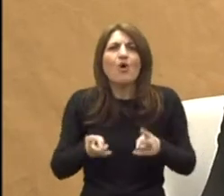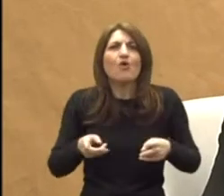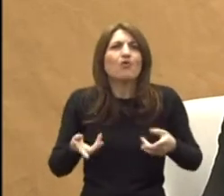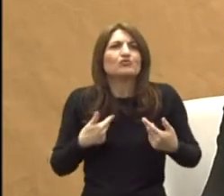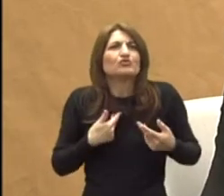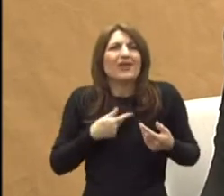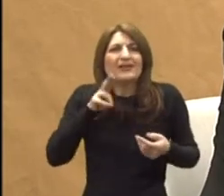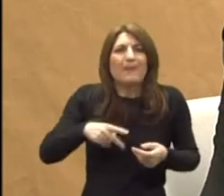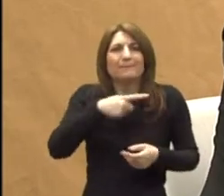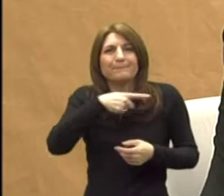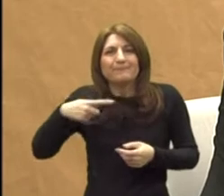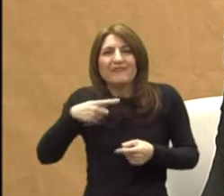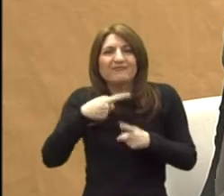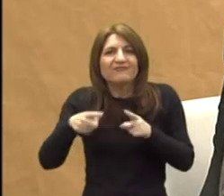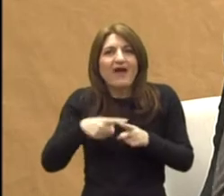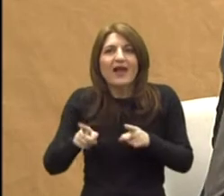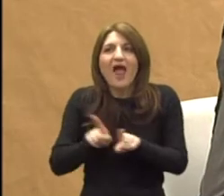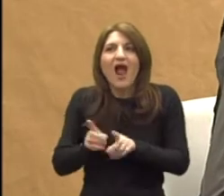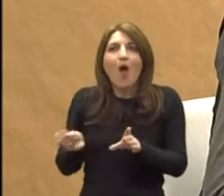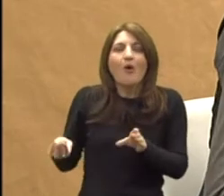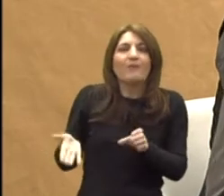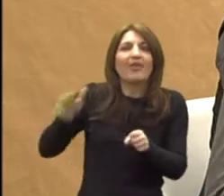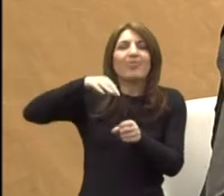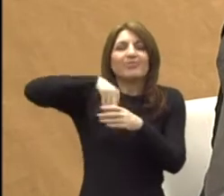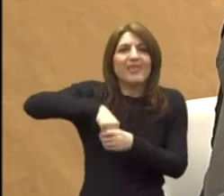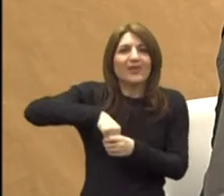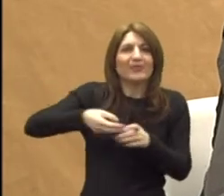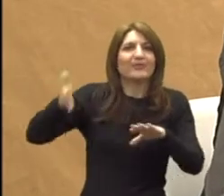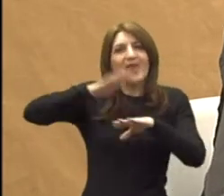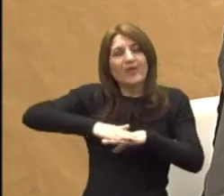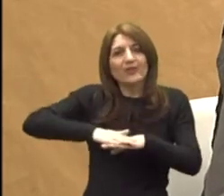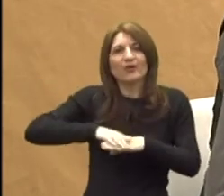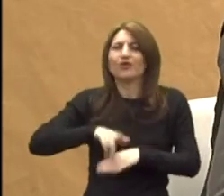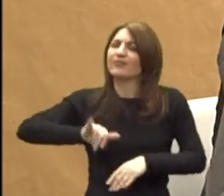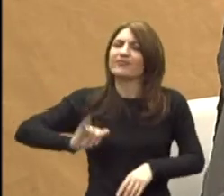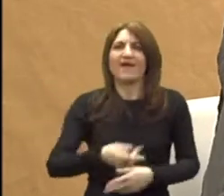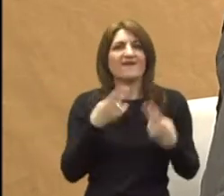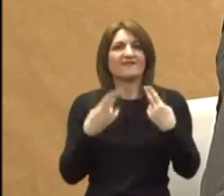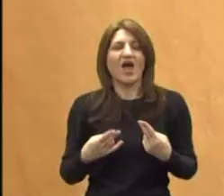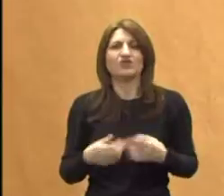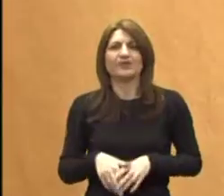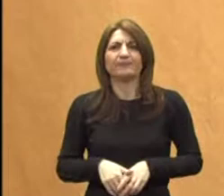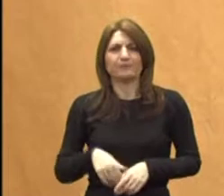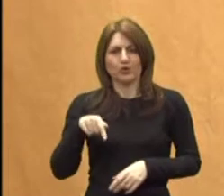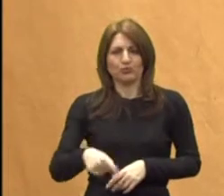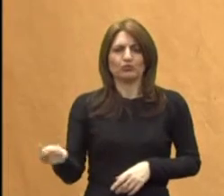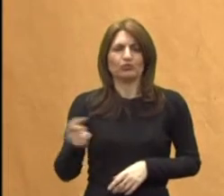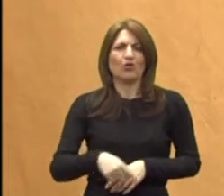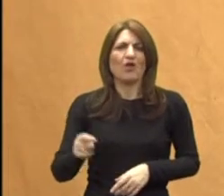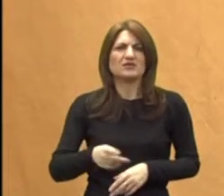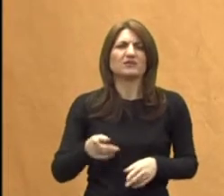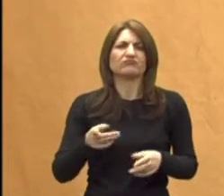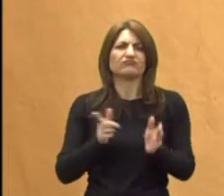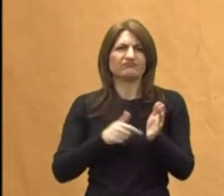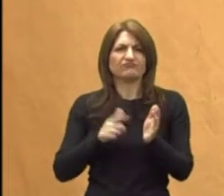svoj njedostatak. I igra je u toj, u dobi pogotovo djece najbitnija. Mi znate, kod mene dolazi često profesor